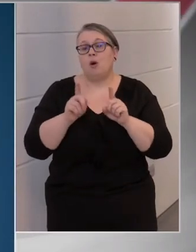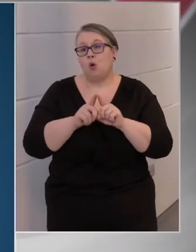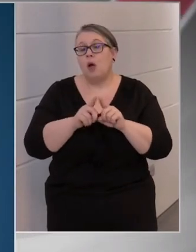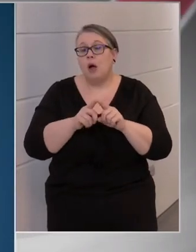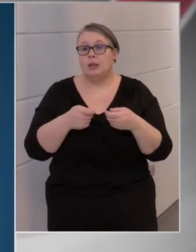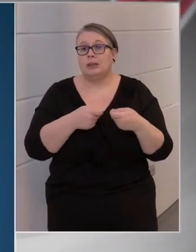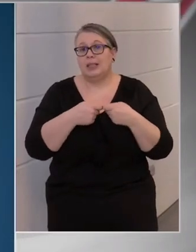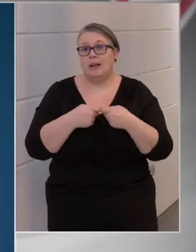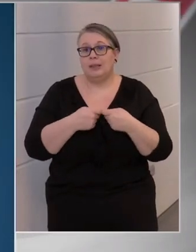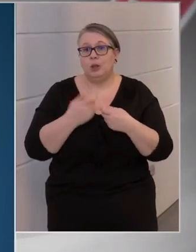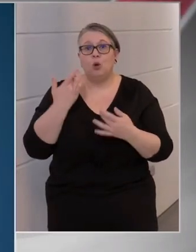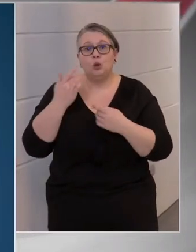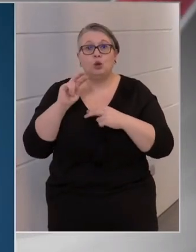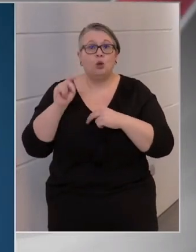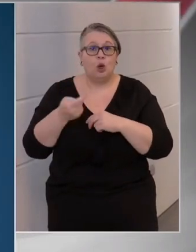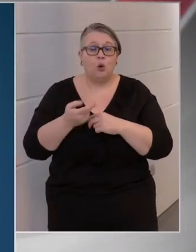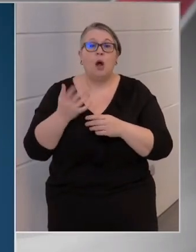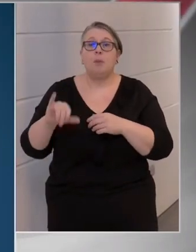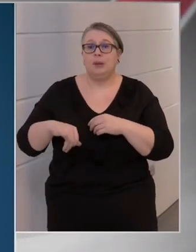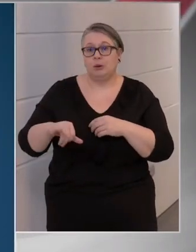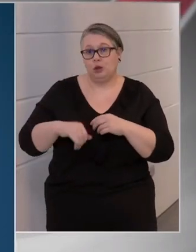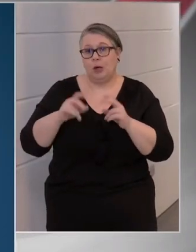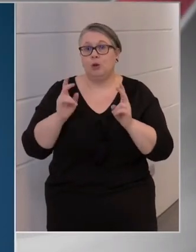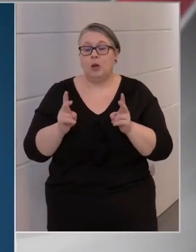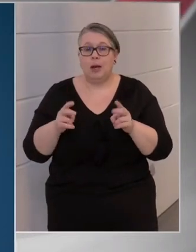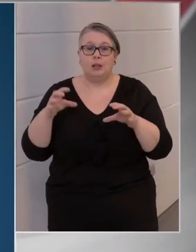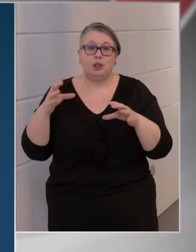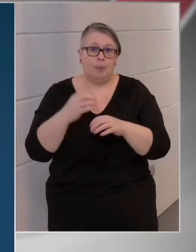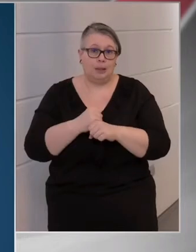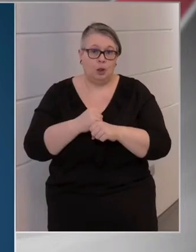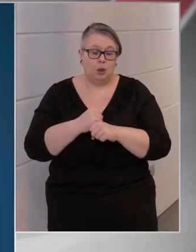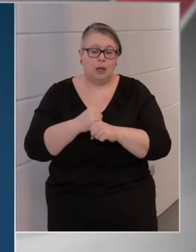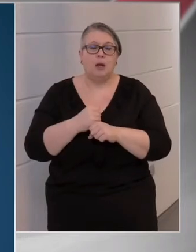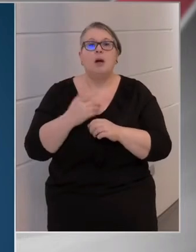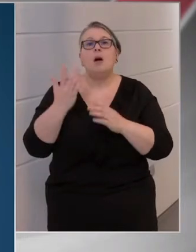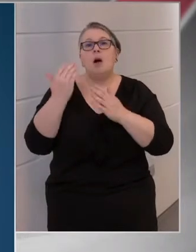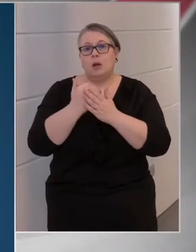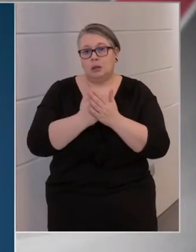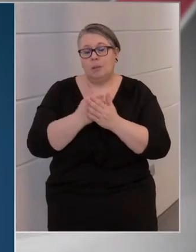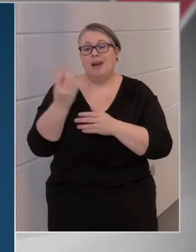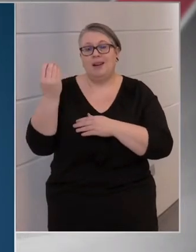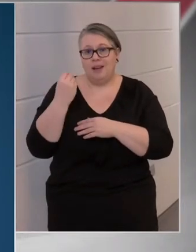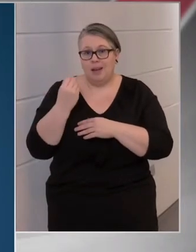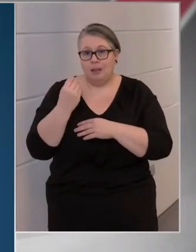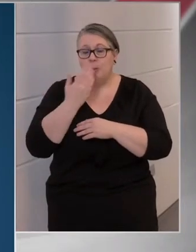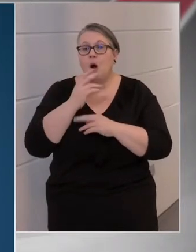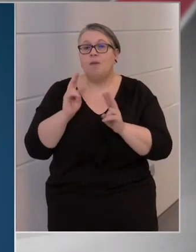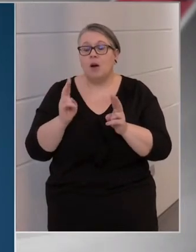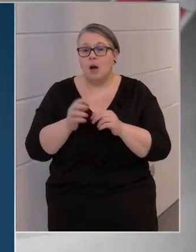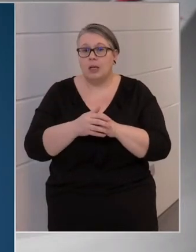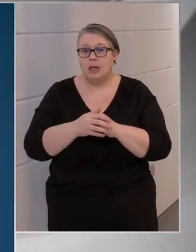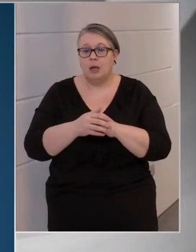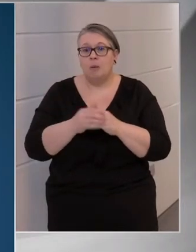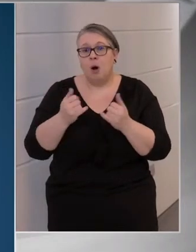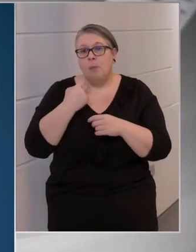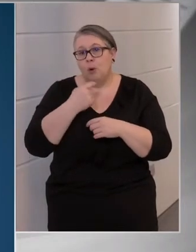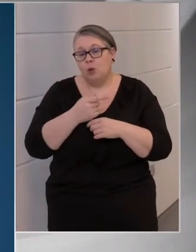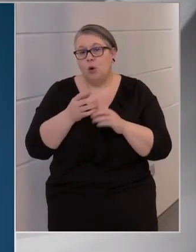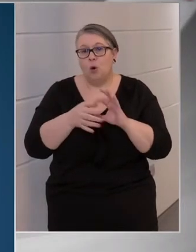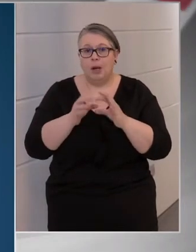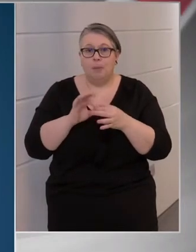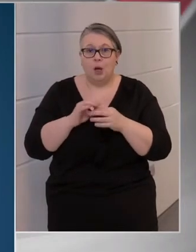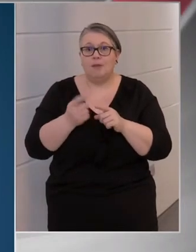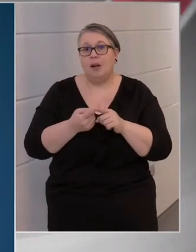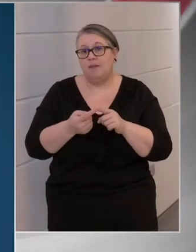szervezők gondoskodnak arról, hogy ezt biztonságosan lehessen megtartani. Miután a szabály az egyértelmű, hogyha valaki ma mondjuk egy olimpiai